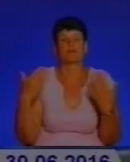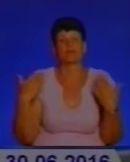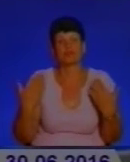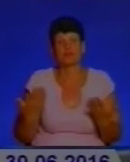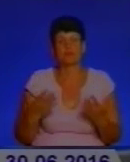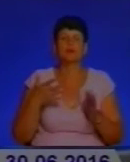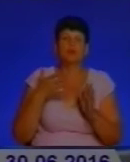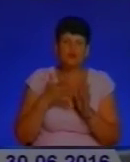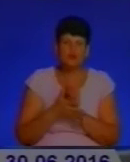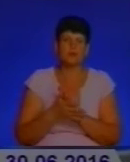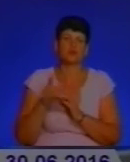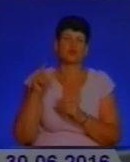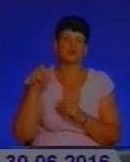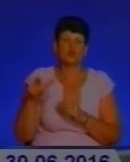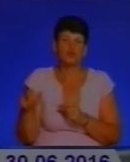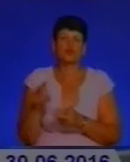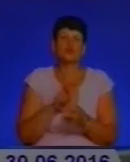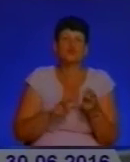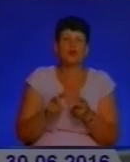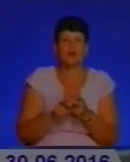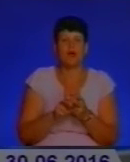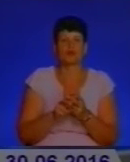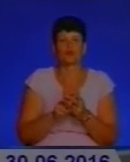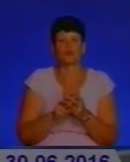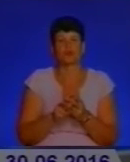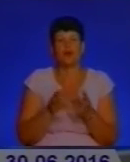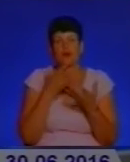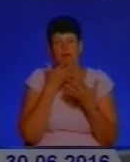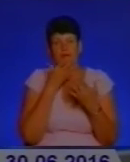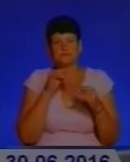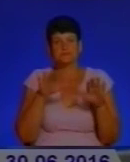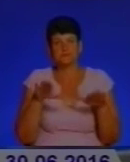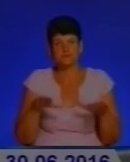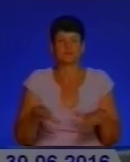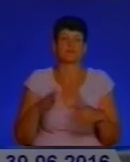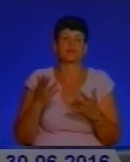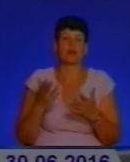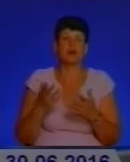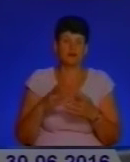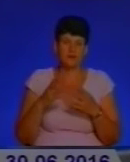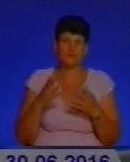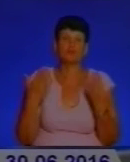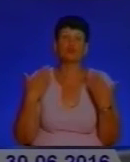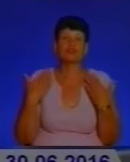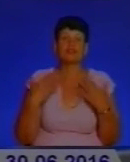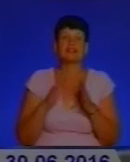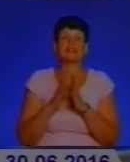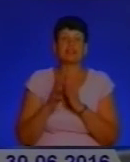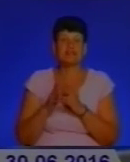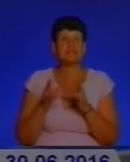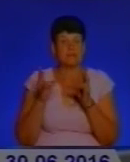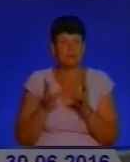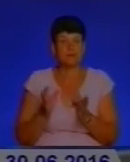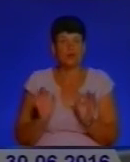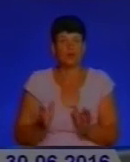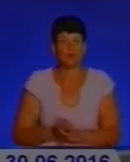Розуміємо, що всі люди десь шукають якогось затінку, особливо у сильну спеку, але все-таки відпочивати в лісі, як бачимо, небезпечно.